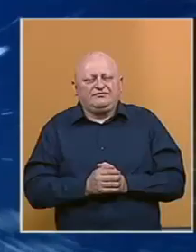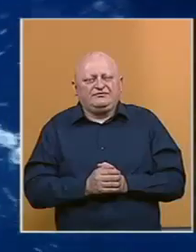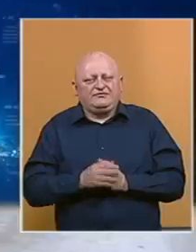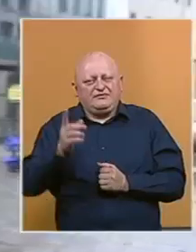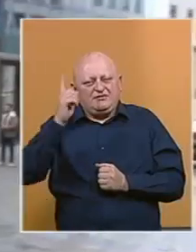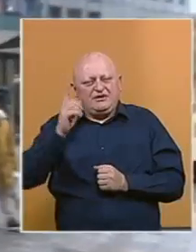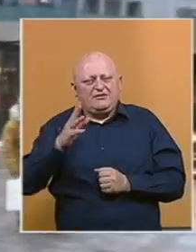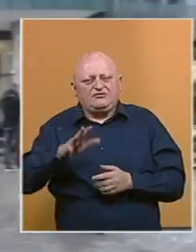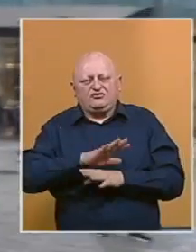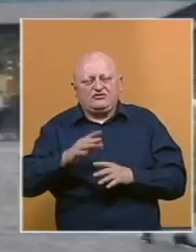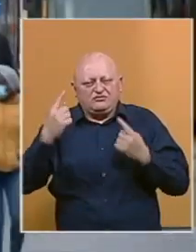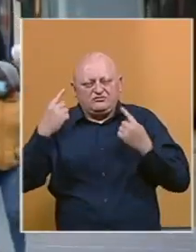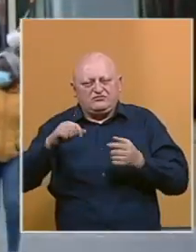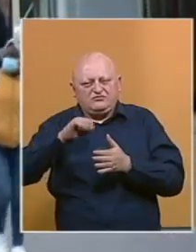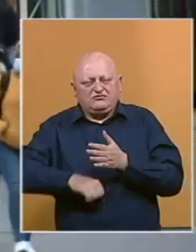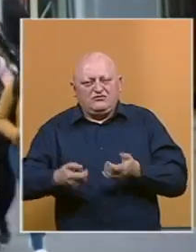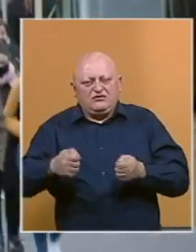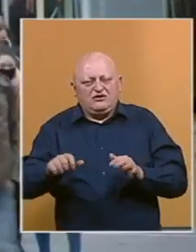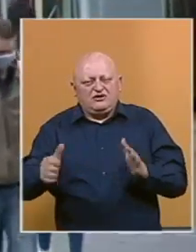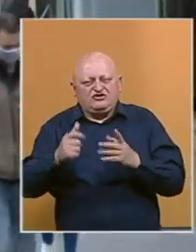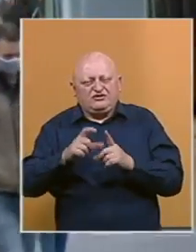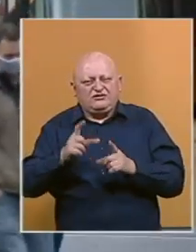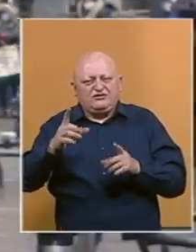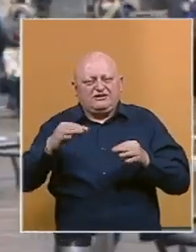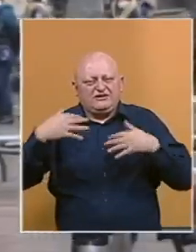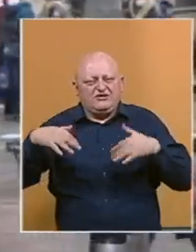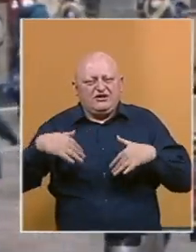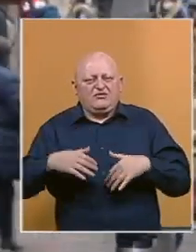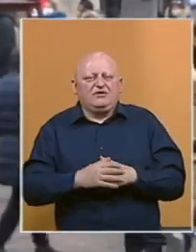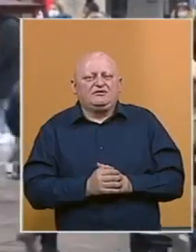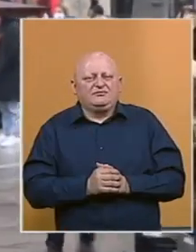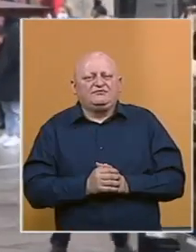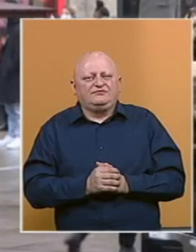Njemačka ide u poštreni lockdown od 16. decembra do 10. januara.